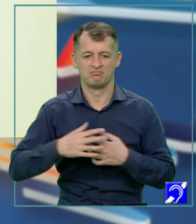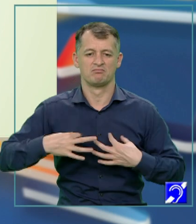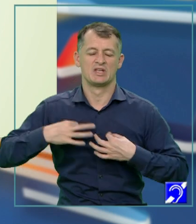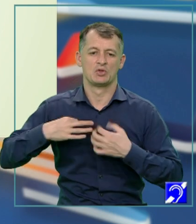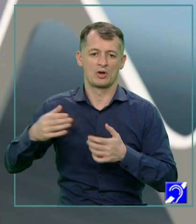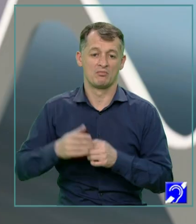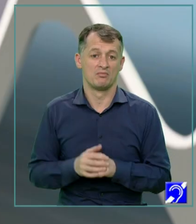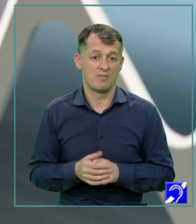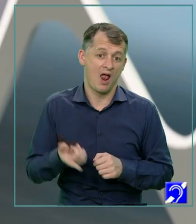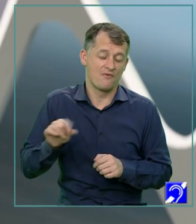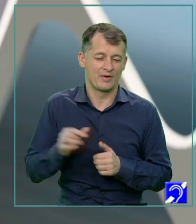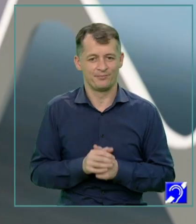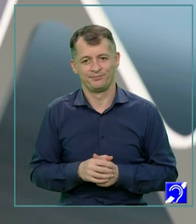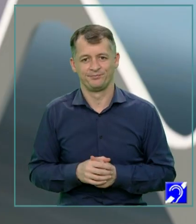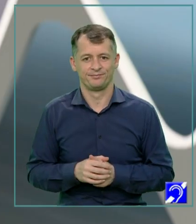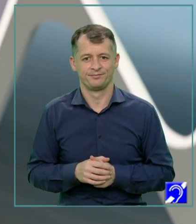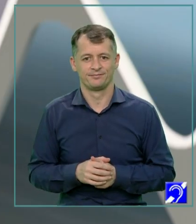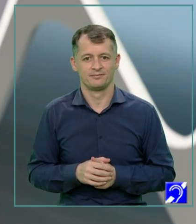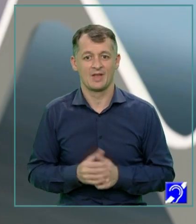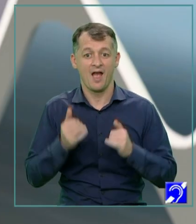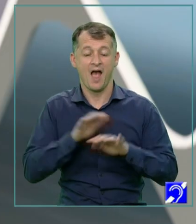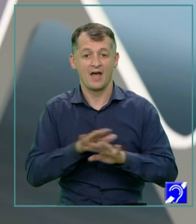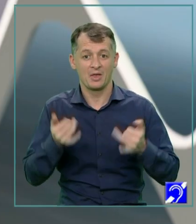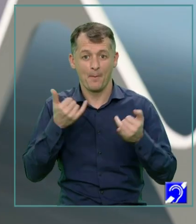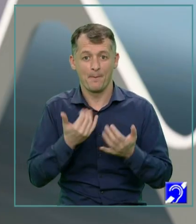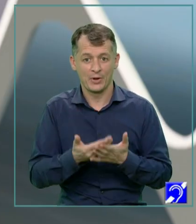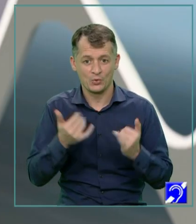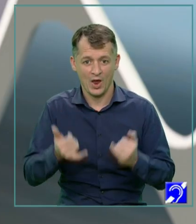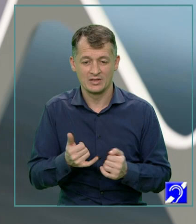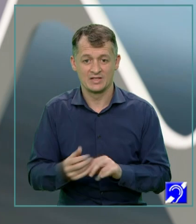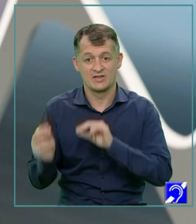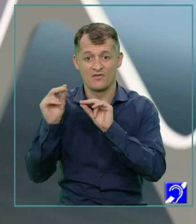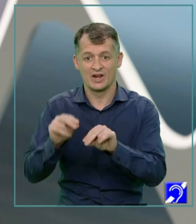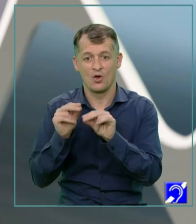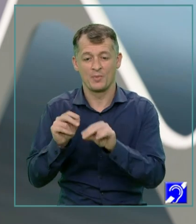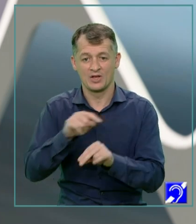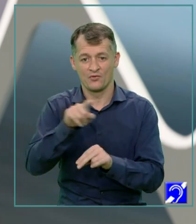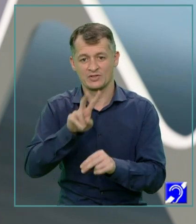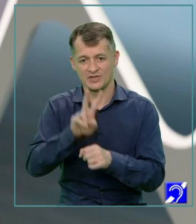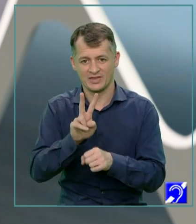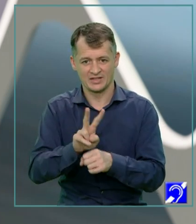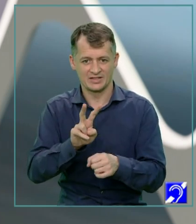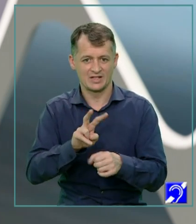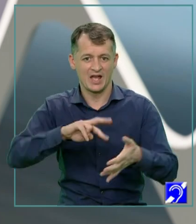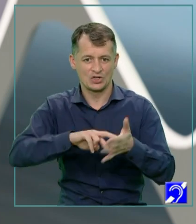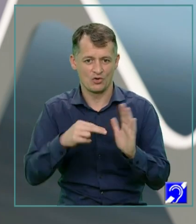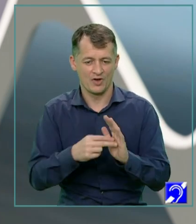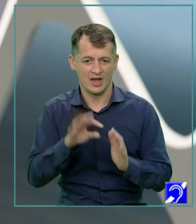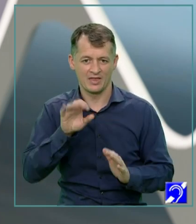altfel. Atât pentru astăzi, vă recomand să fiți atenți la rezolvarea temei,